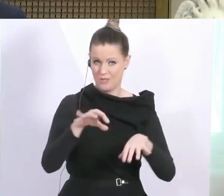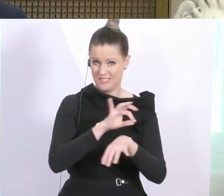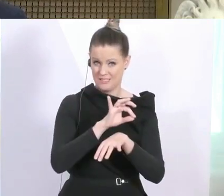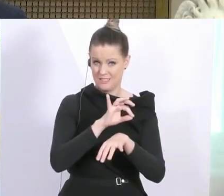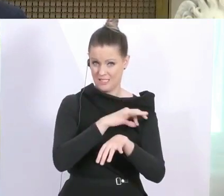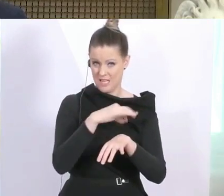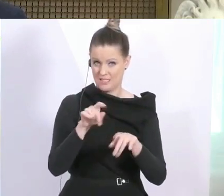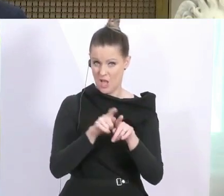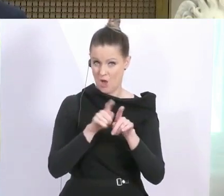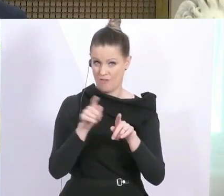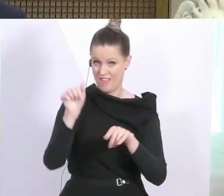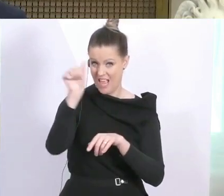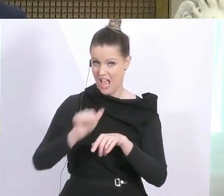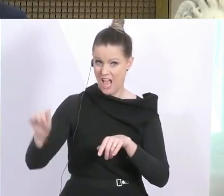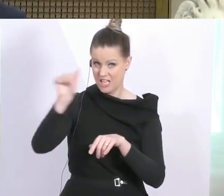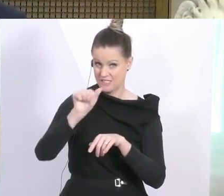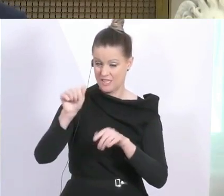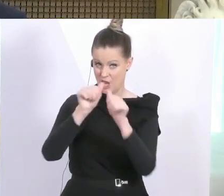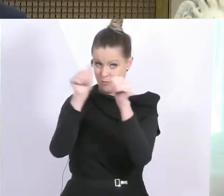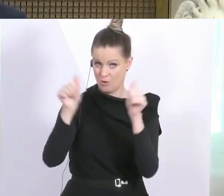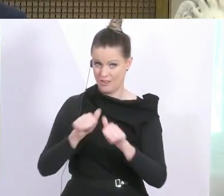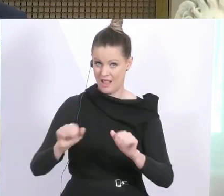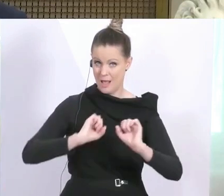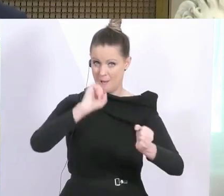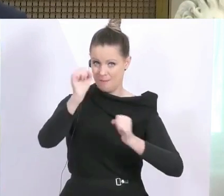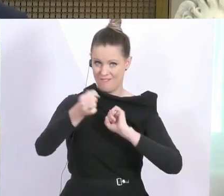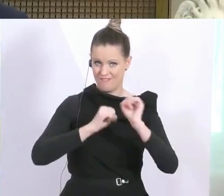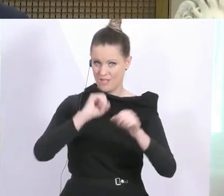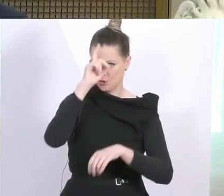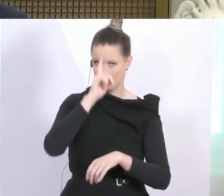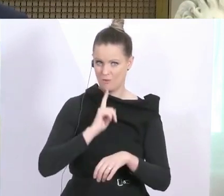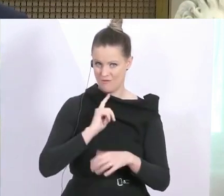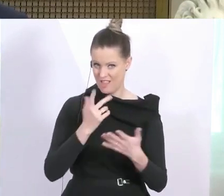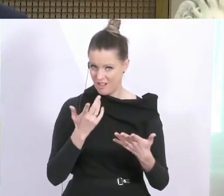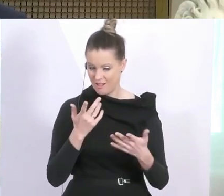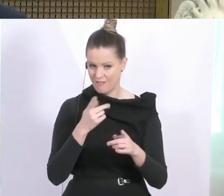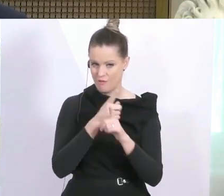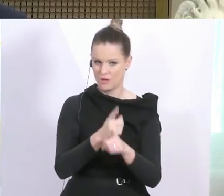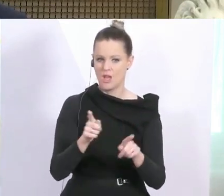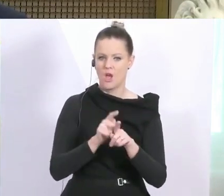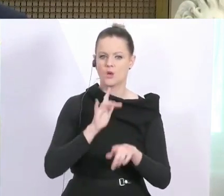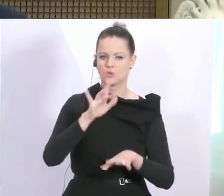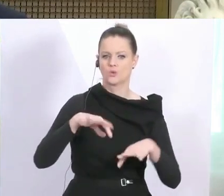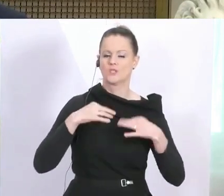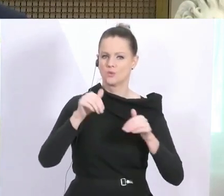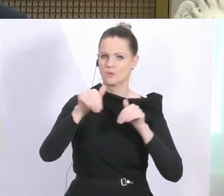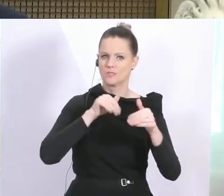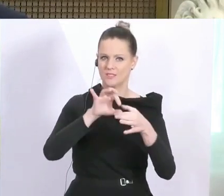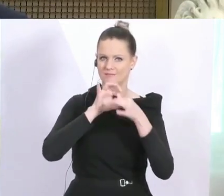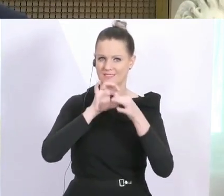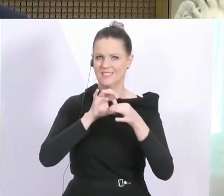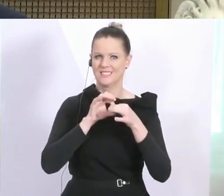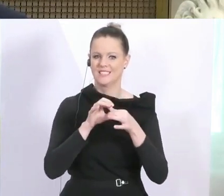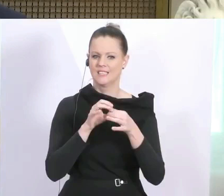Bewegungsprofile kontrolliert, wie kann das wirklich in der Praxis dann aussehen? Und eine kurze Frage noch an den Gesundheitsminister. Ein Punkt zu der